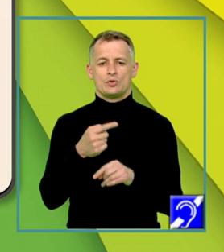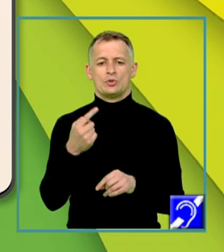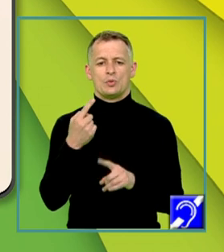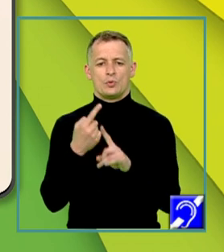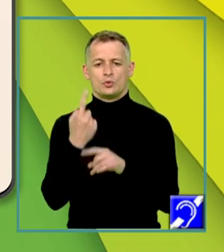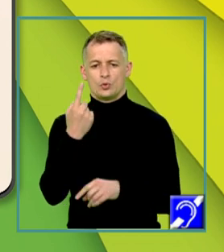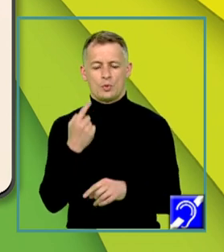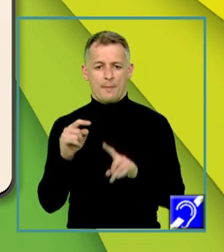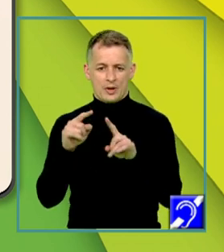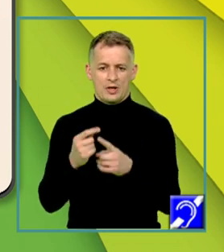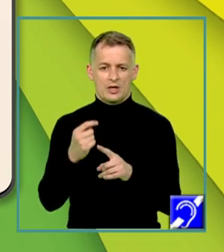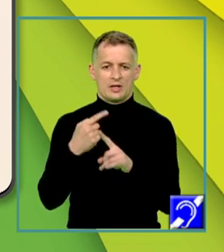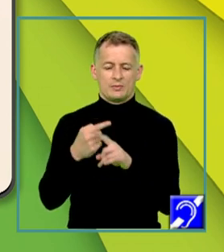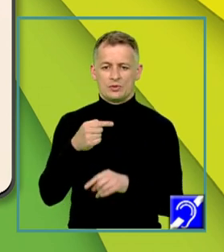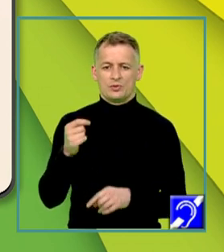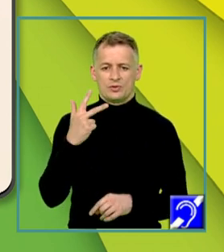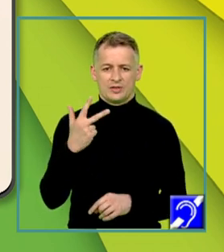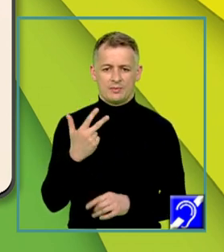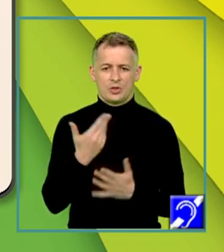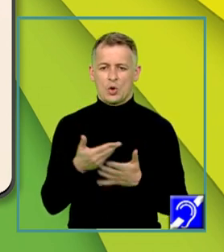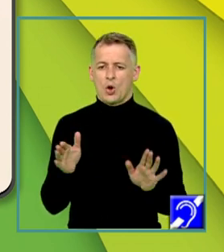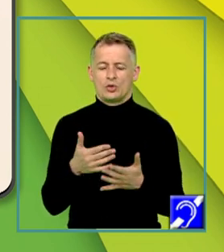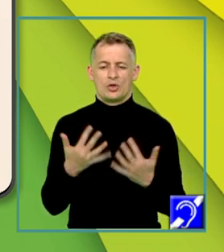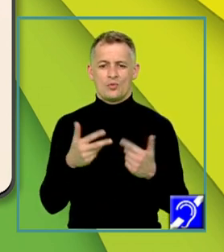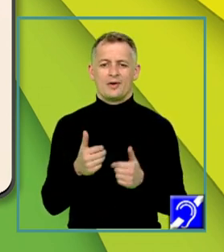minus 3 pentru orice număr real X.